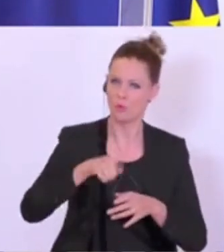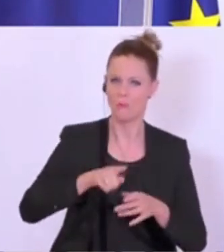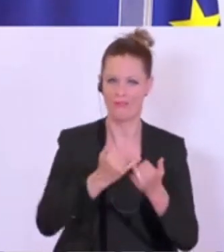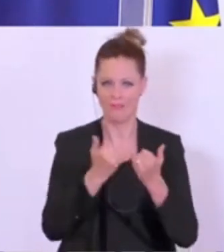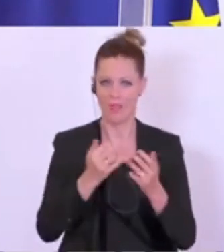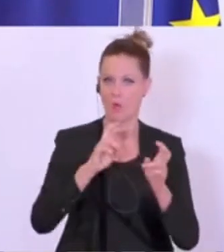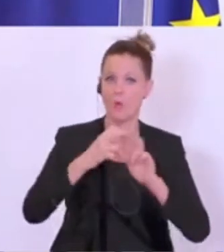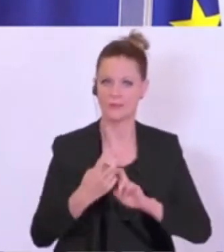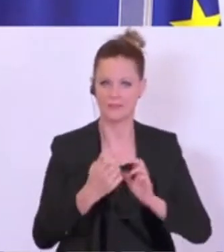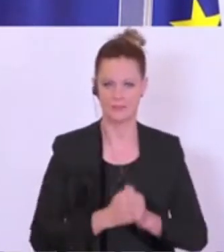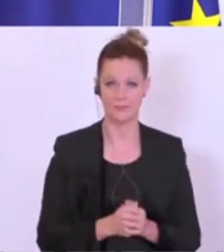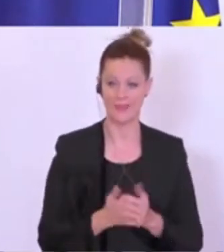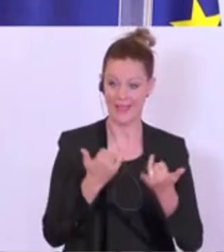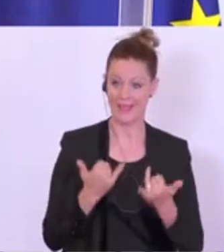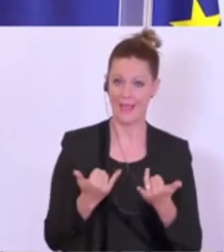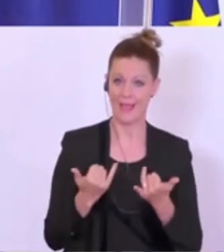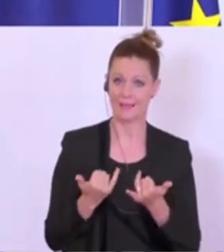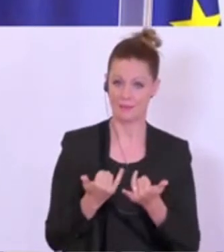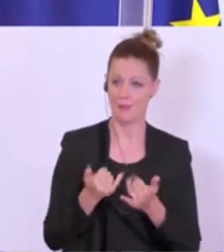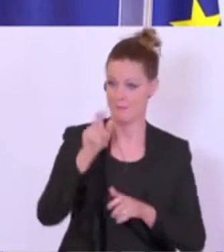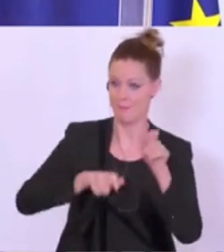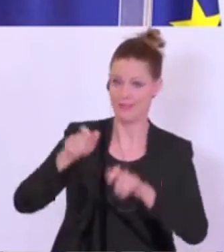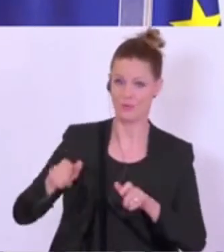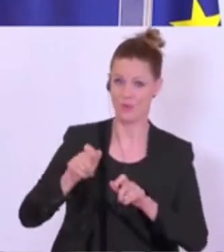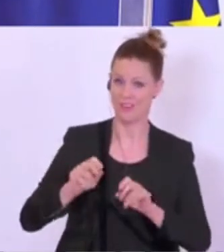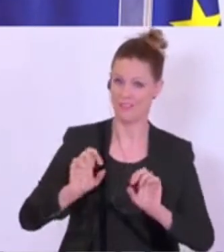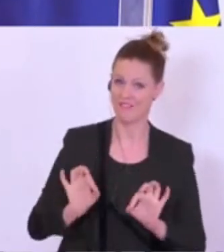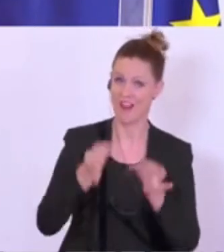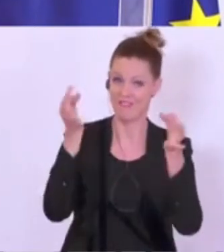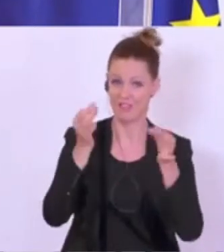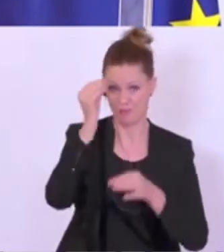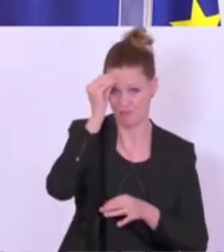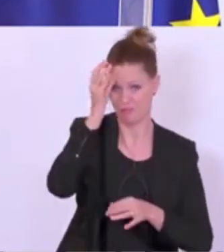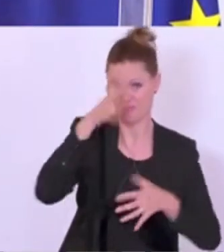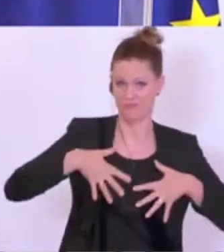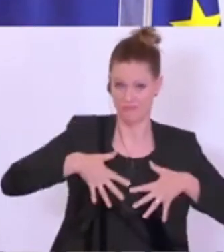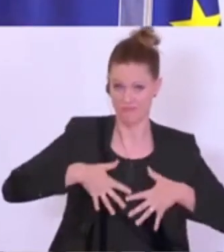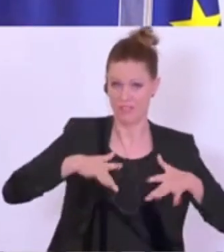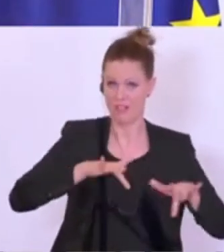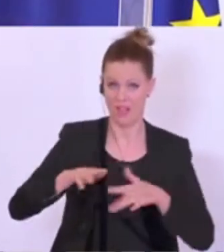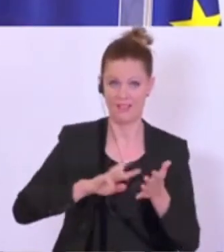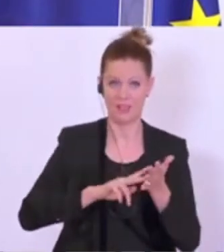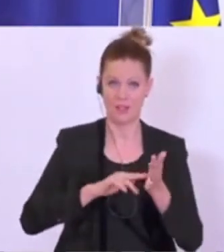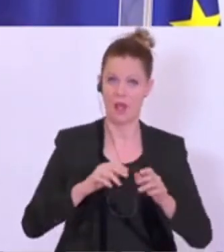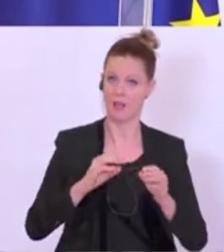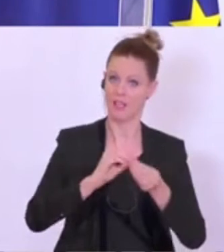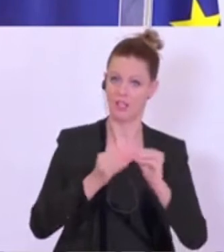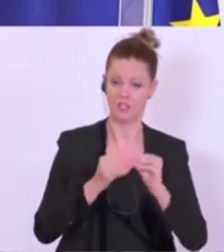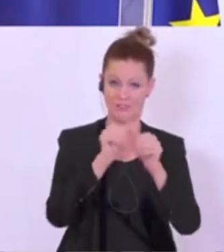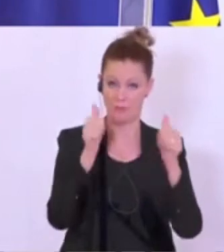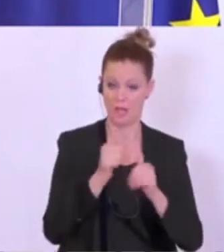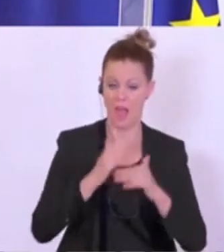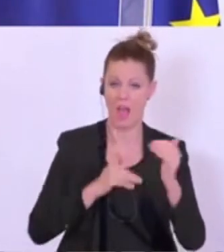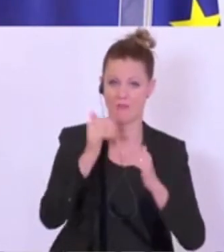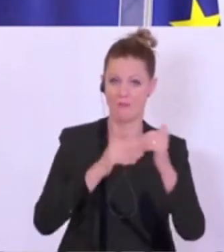jetzt braucht es diese ausgebildeten und qualifizierten Fachkräfte, die helfen diese digitalen Geschäftsmodelle aufzubauen